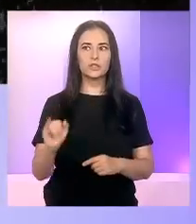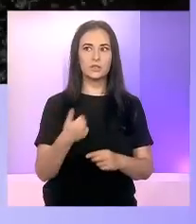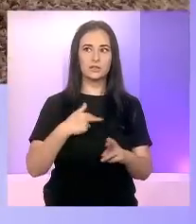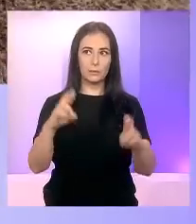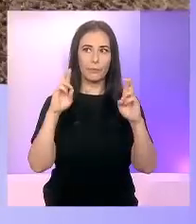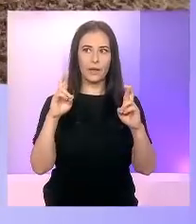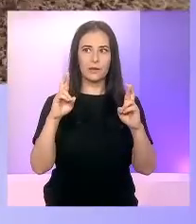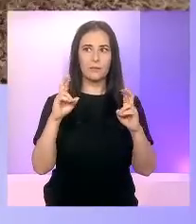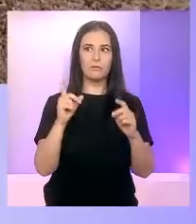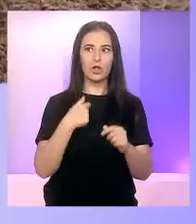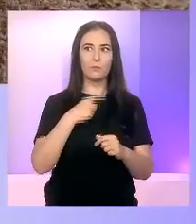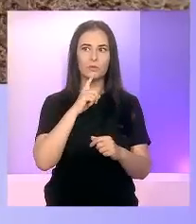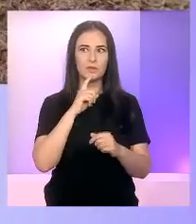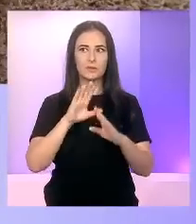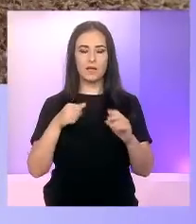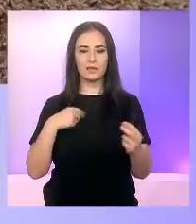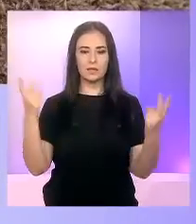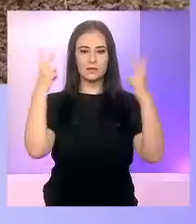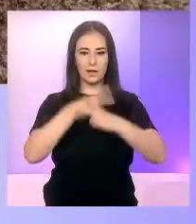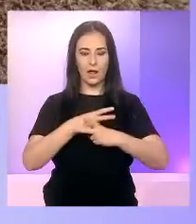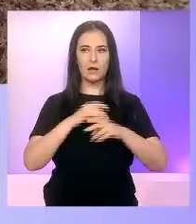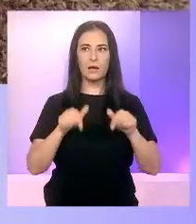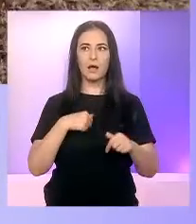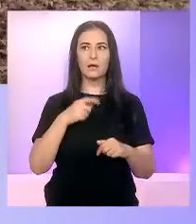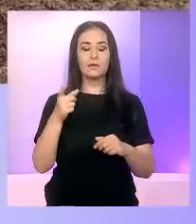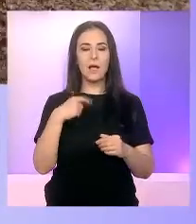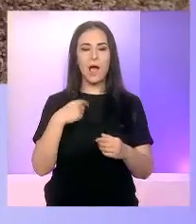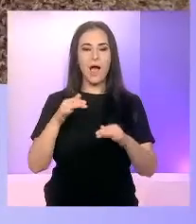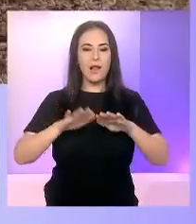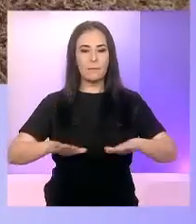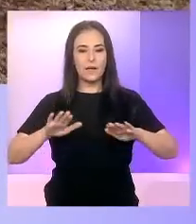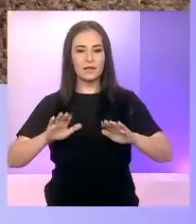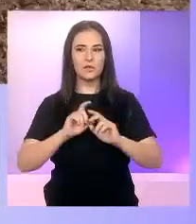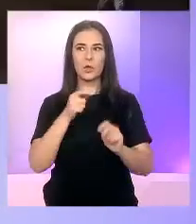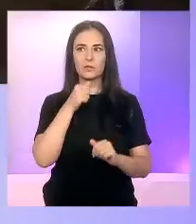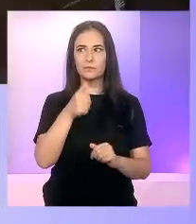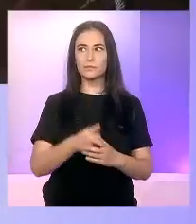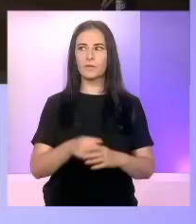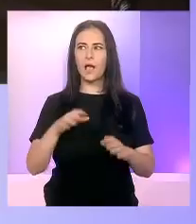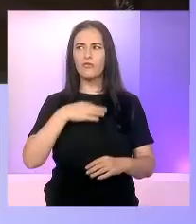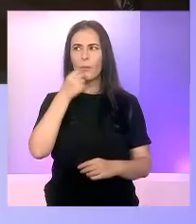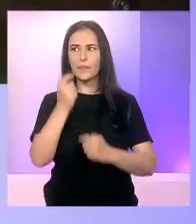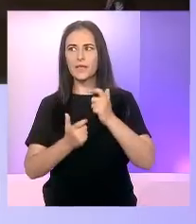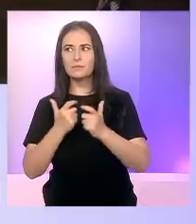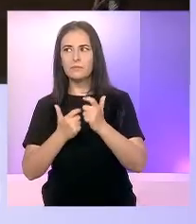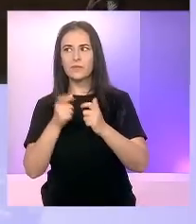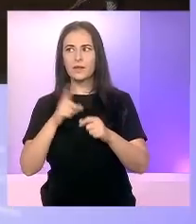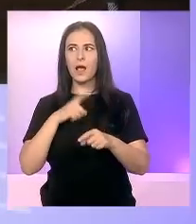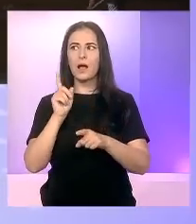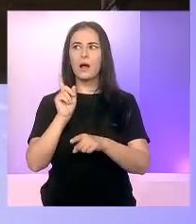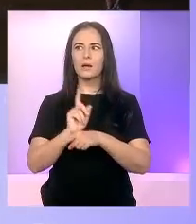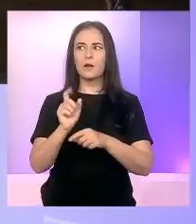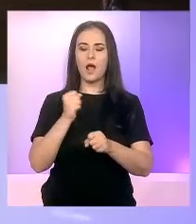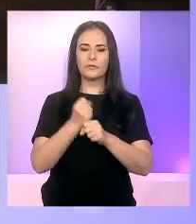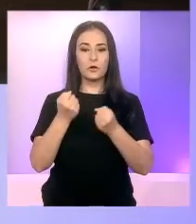sper ca lumea să fie suficient de înțeleaptă și să se alinieze. Înțelegem? Concret, Cezar Gheorghe, pentru că dacă ar